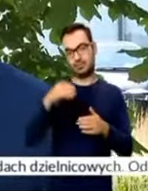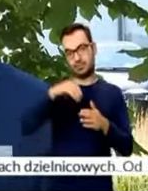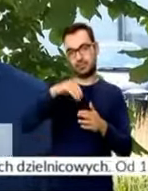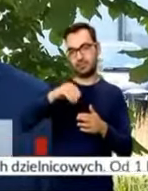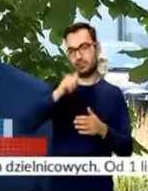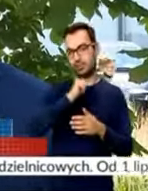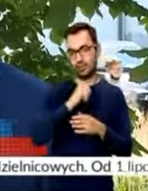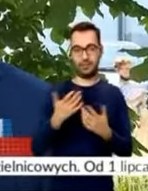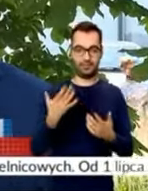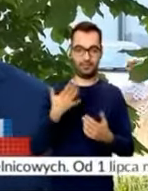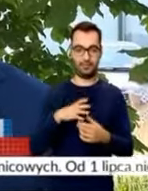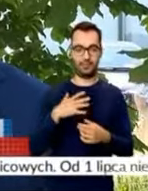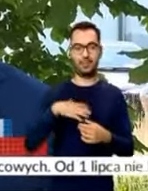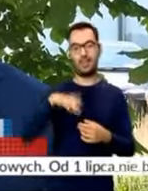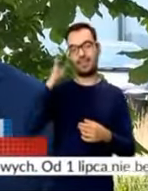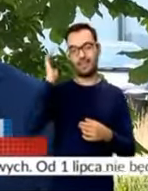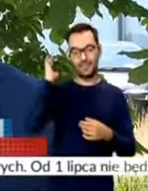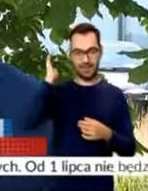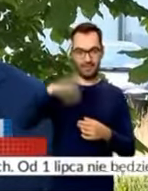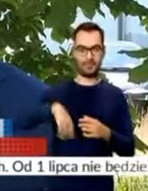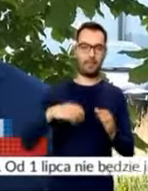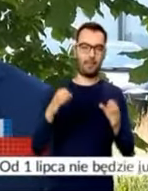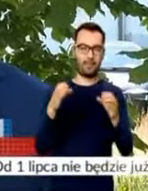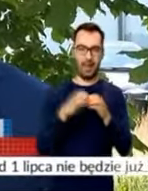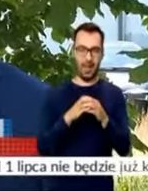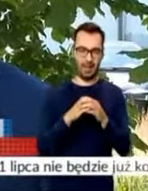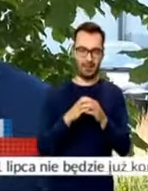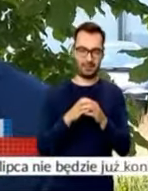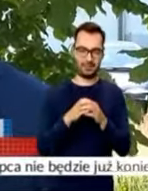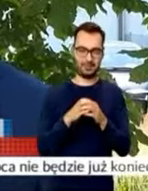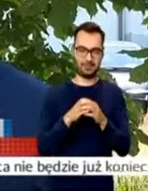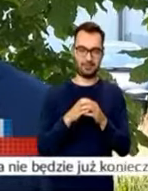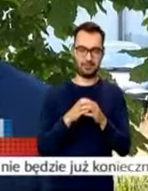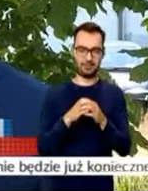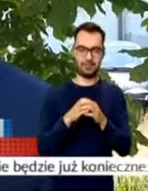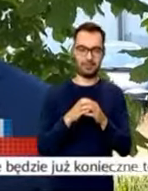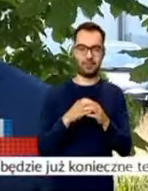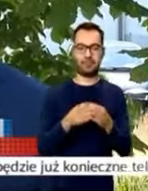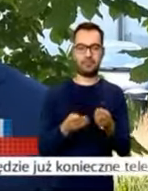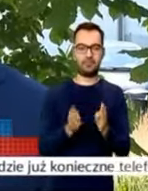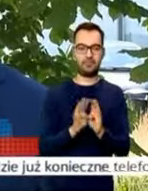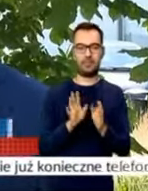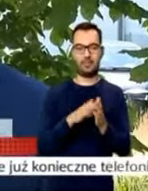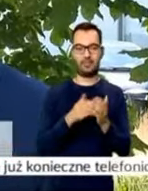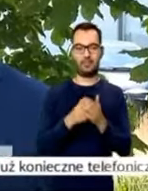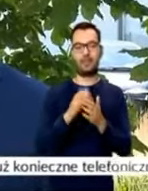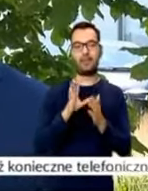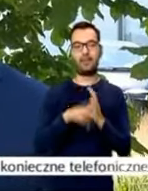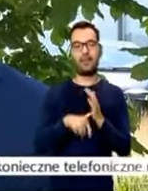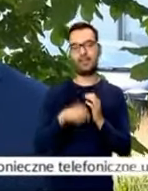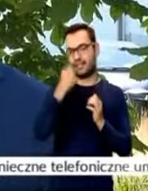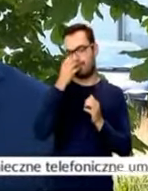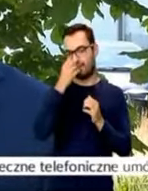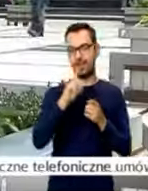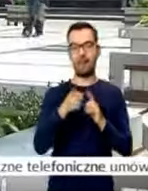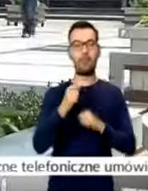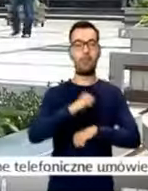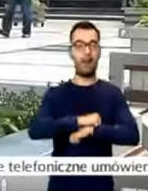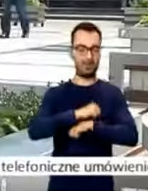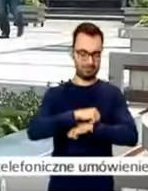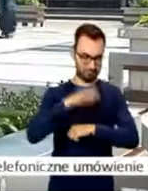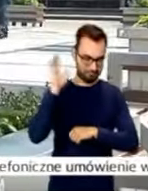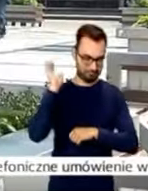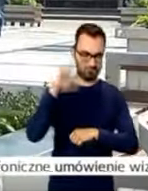tej zieleni tak naprawdę, nawet w takich małych areałach jak chociażby Miejski Kwietnik czy też Kwietnik na balkonie.